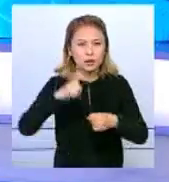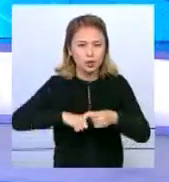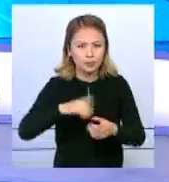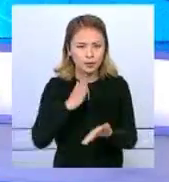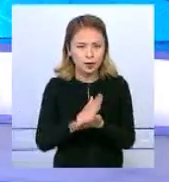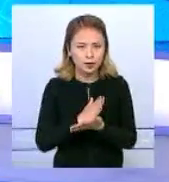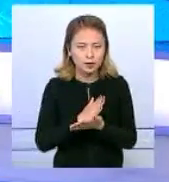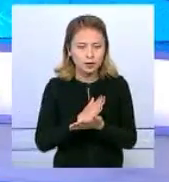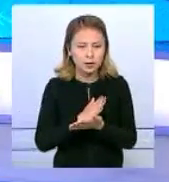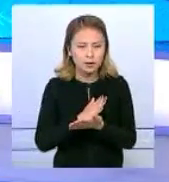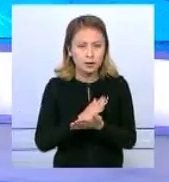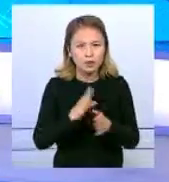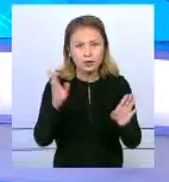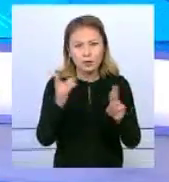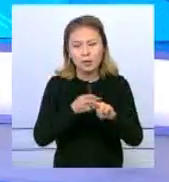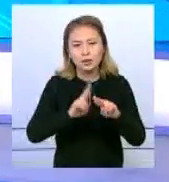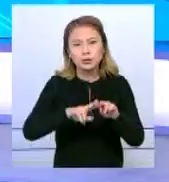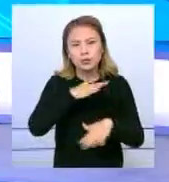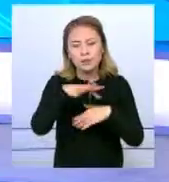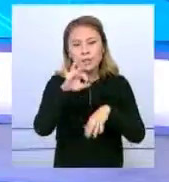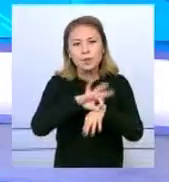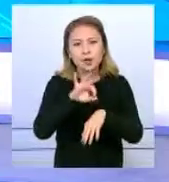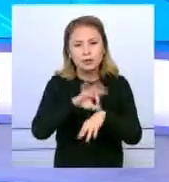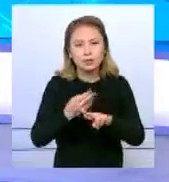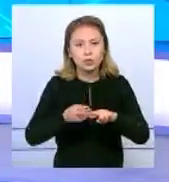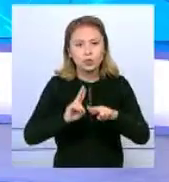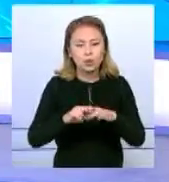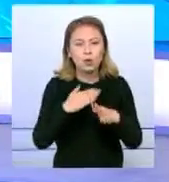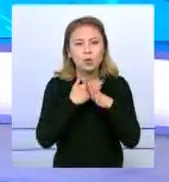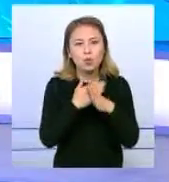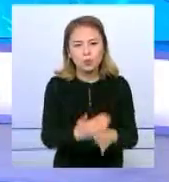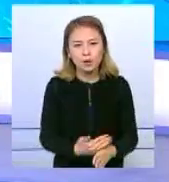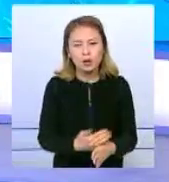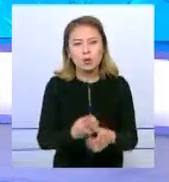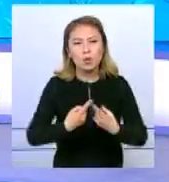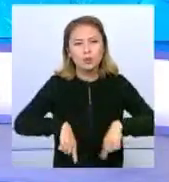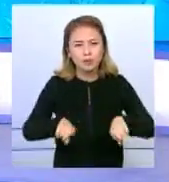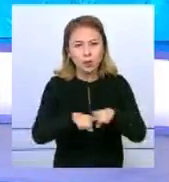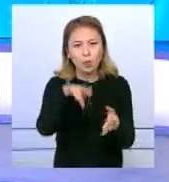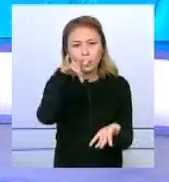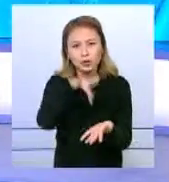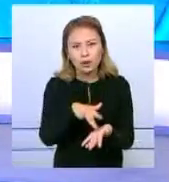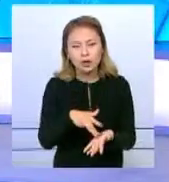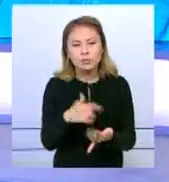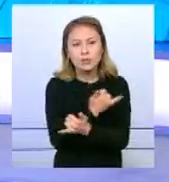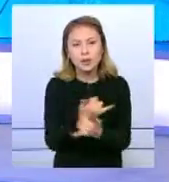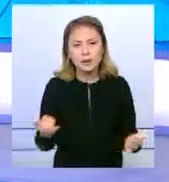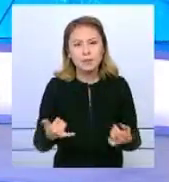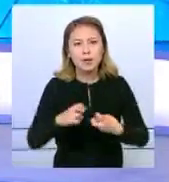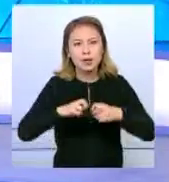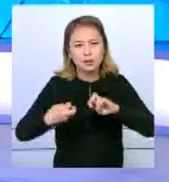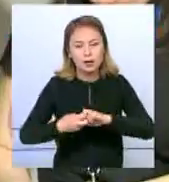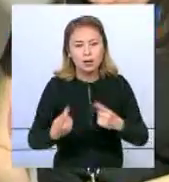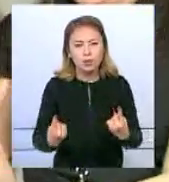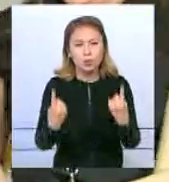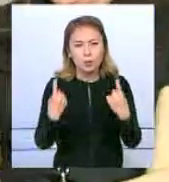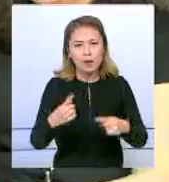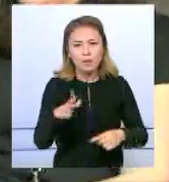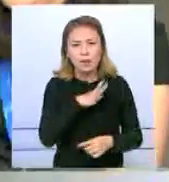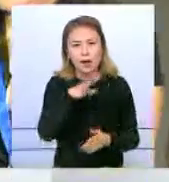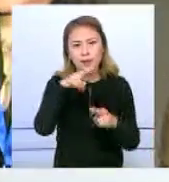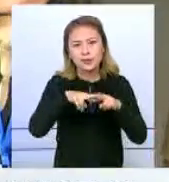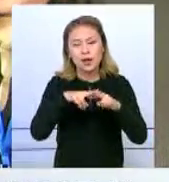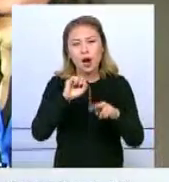сәбейтер көйдетір. Тауасыз дертке ұшырағандарға өметті көмек көрсетіп, қоғамды ортаға бейімде өзекті мәселе. Бүгін осындай мақсатпен